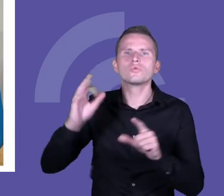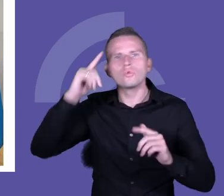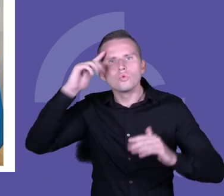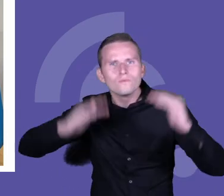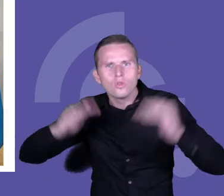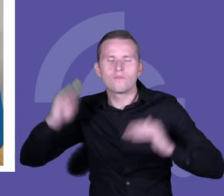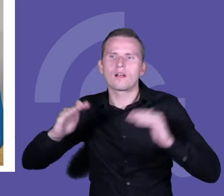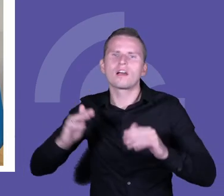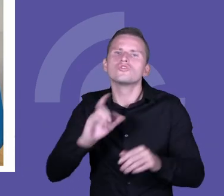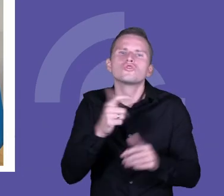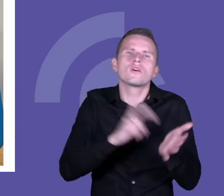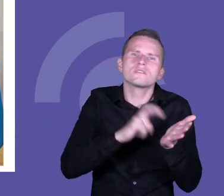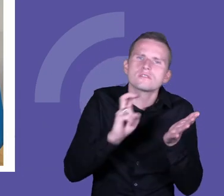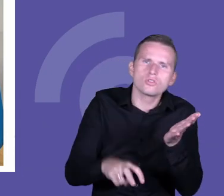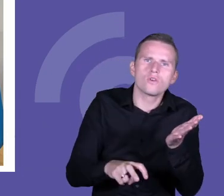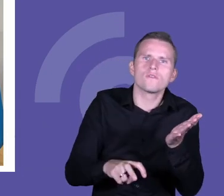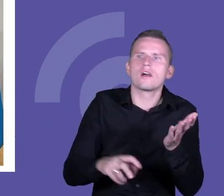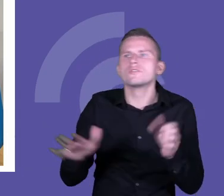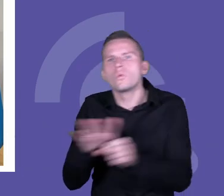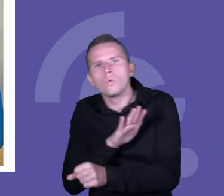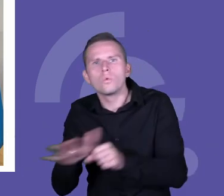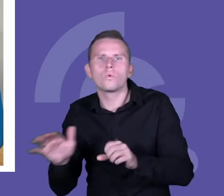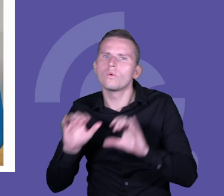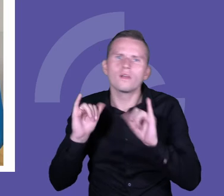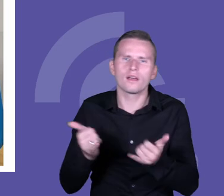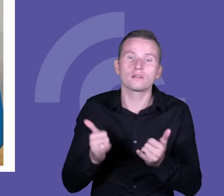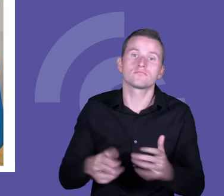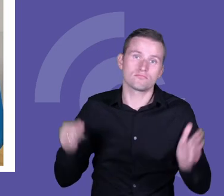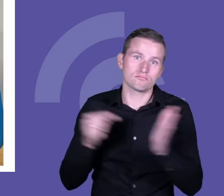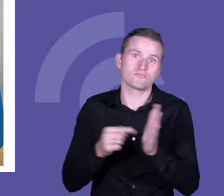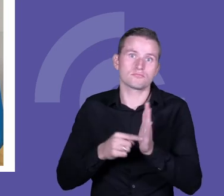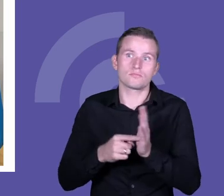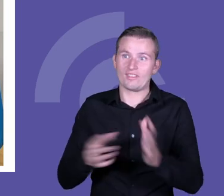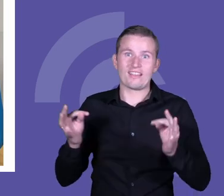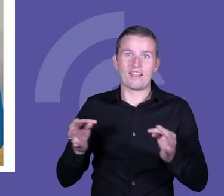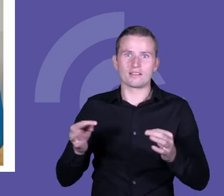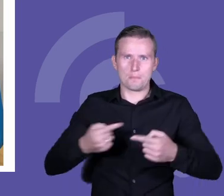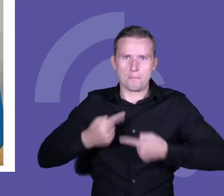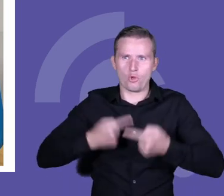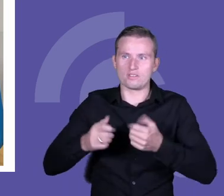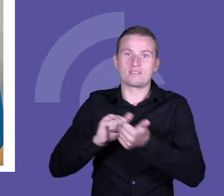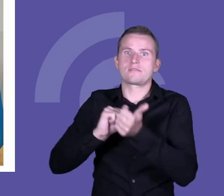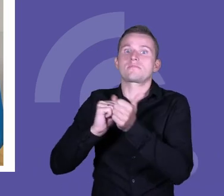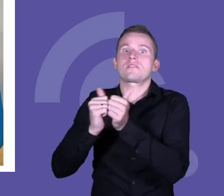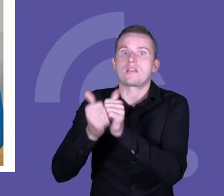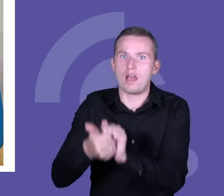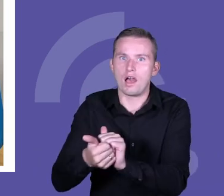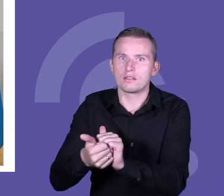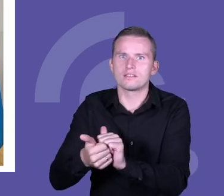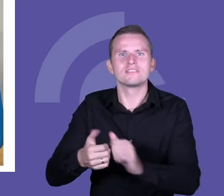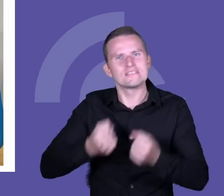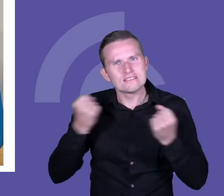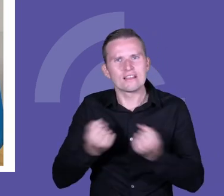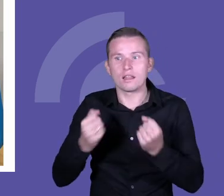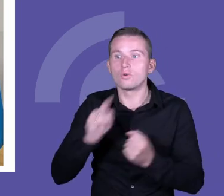zrezygnować, żeby po prostu w tym całym procesie zmiany, w którym jesteśmy, nie wypalić się, nie wypalić tych